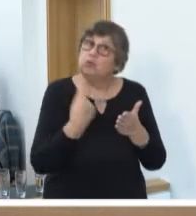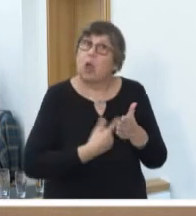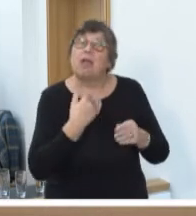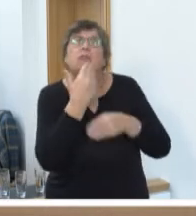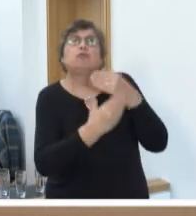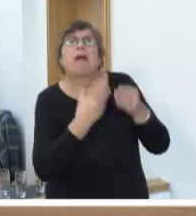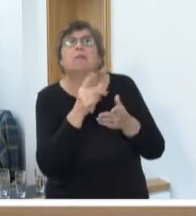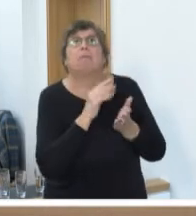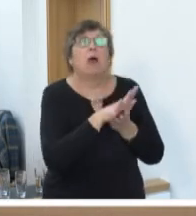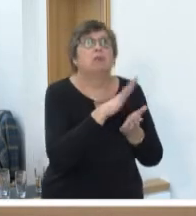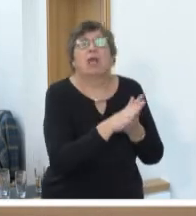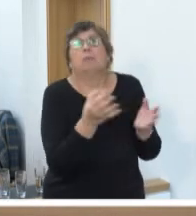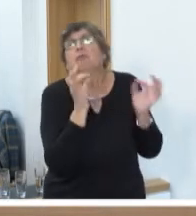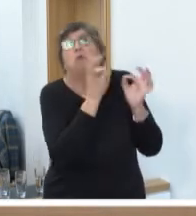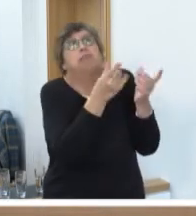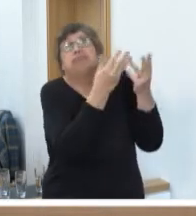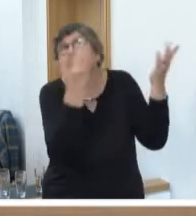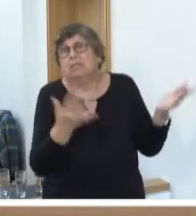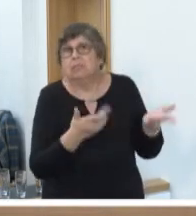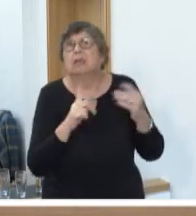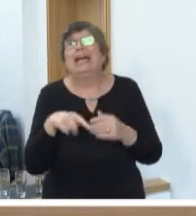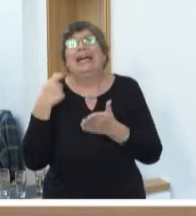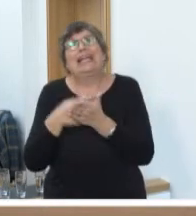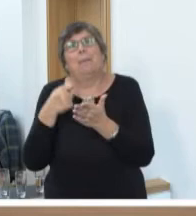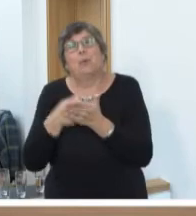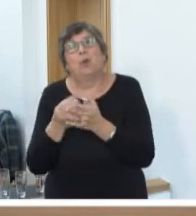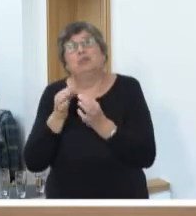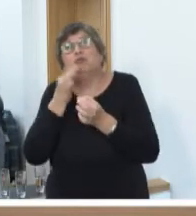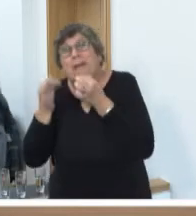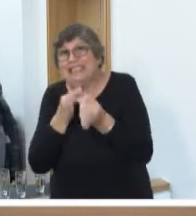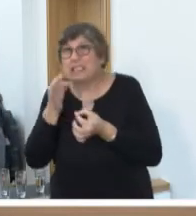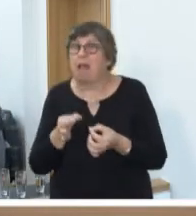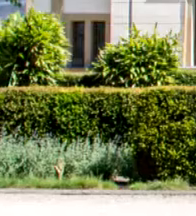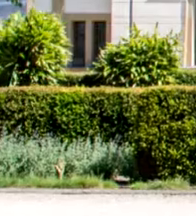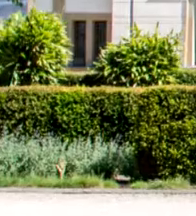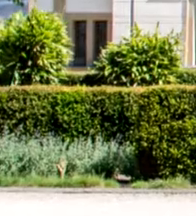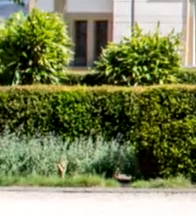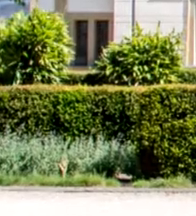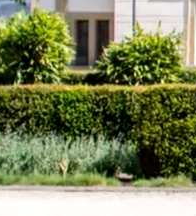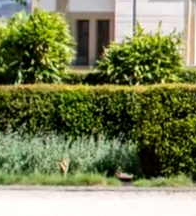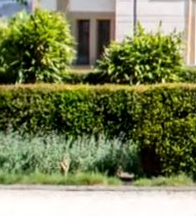verwandt, Gebühren, ganz speziell für den entsprechenden Zweck. Dankeschön.